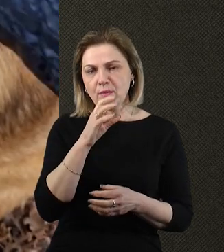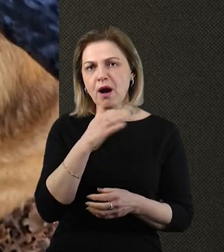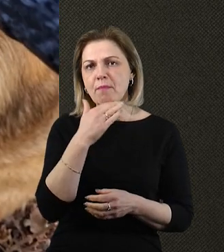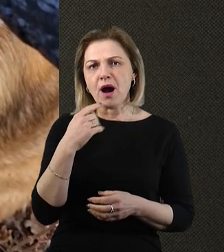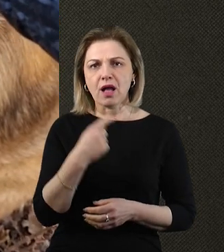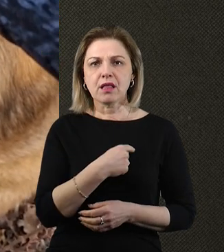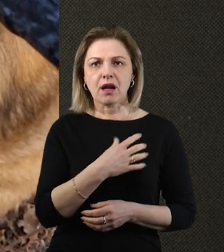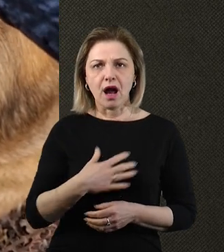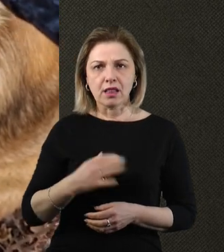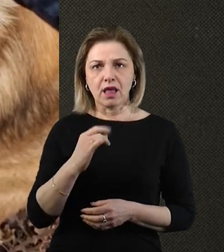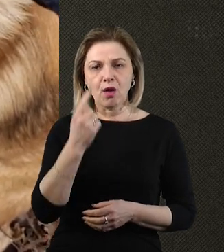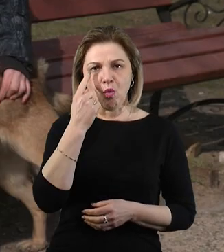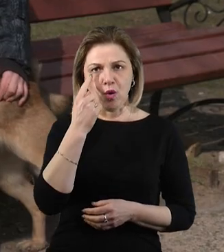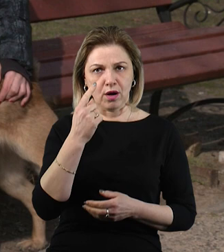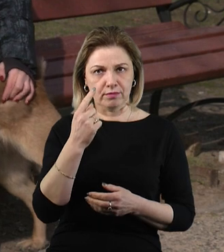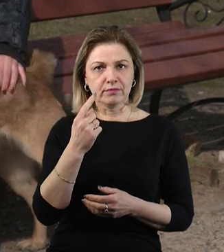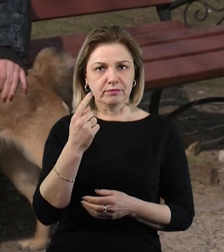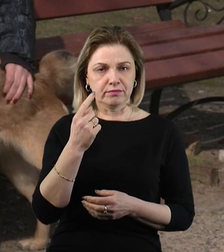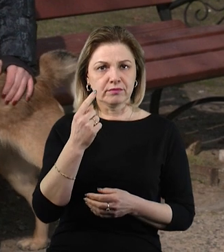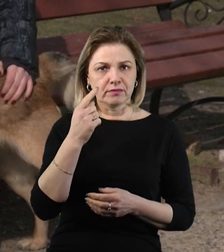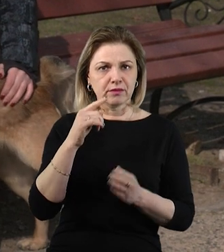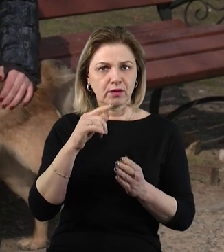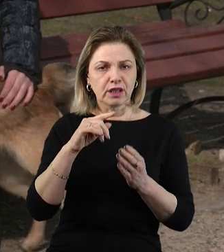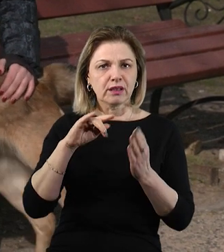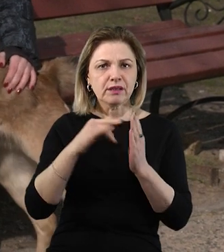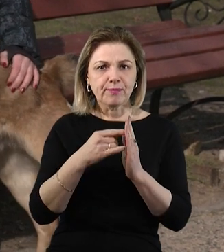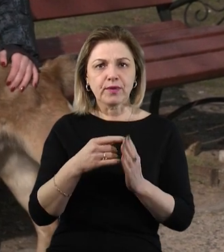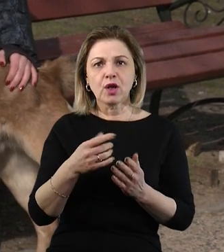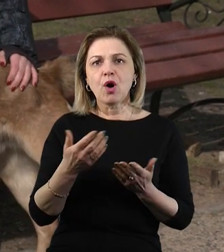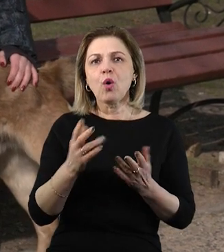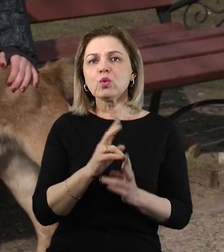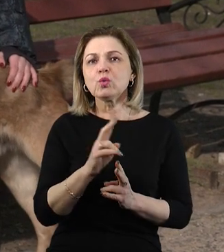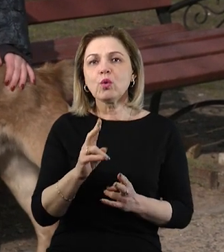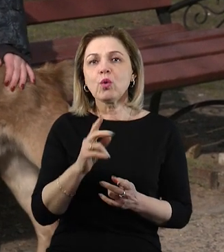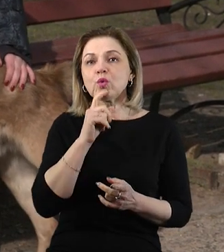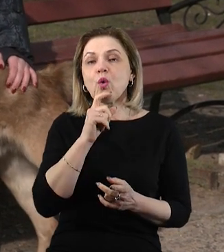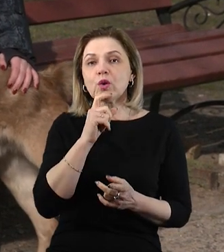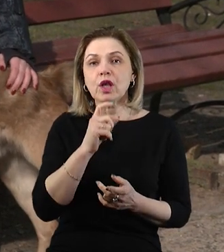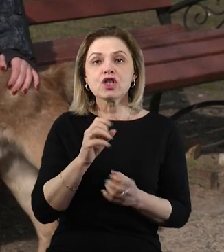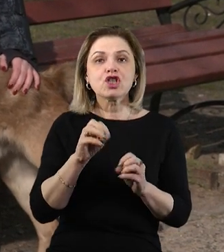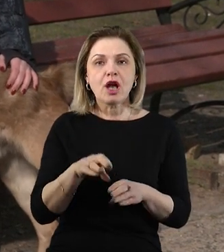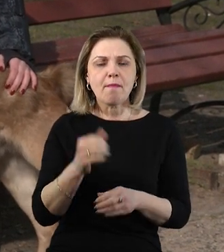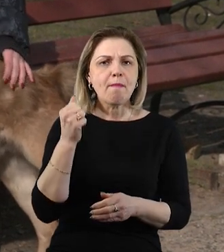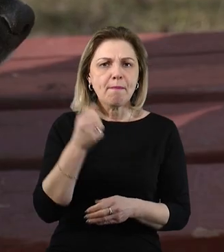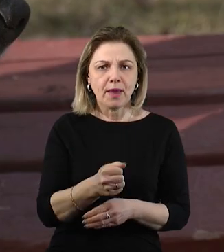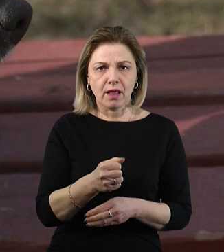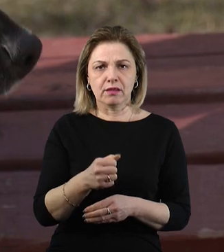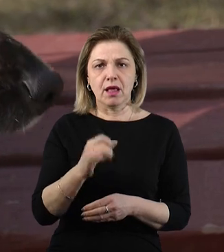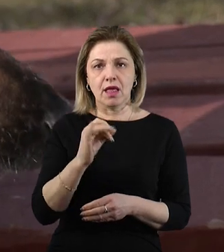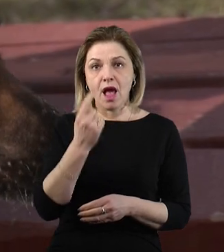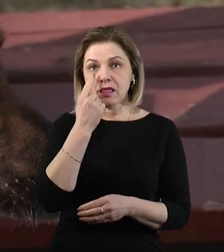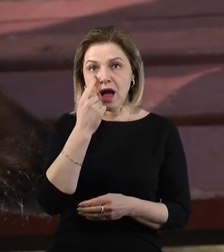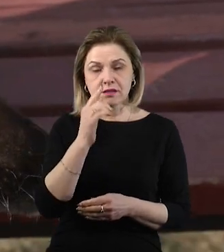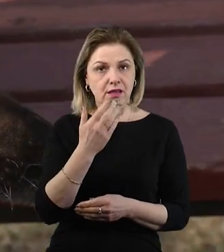на тілі та вибите око. Ми це рани колоти. Тобто, хтось чимось його вдаряв, бив, колол. У нього